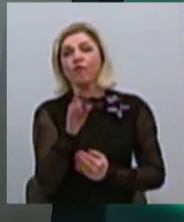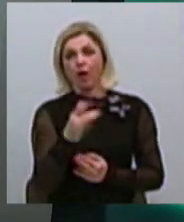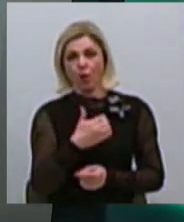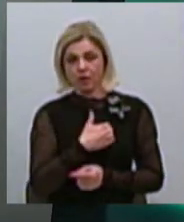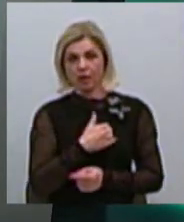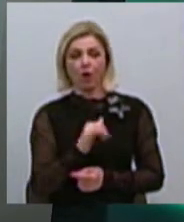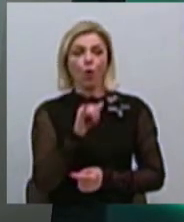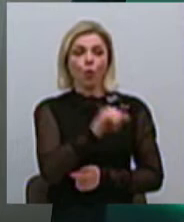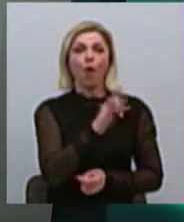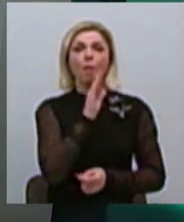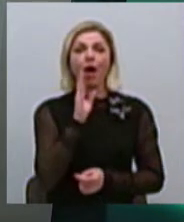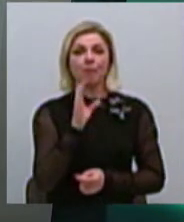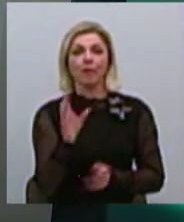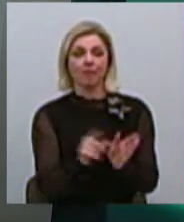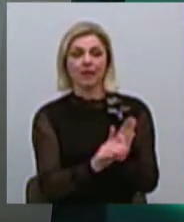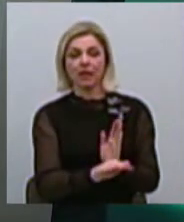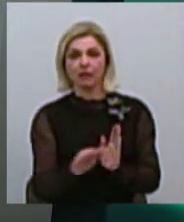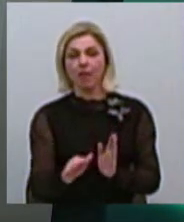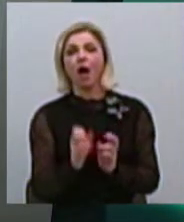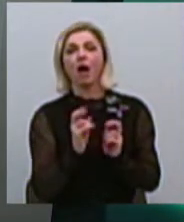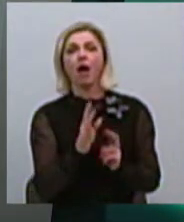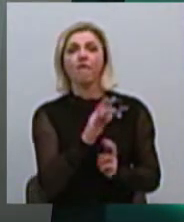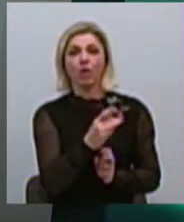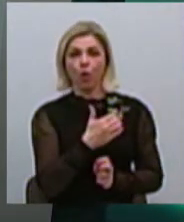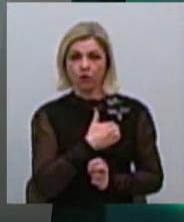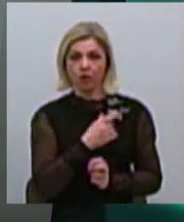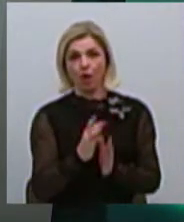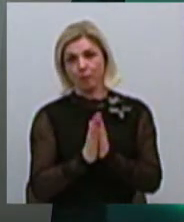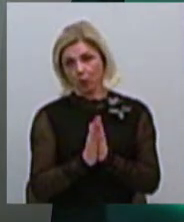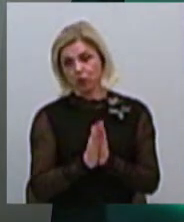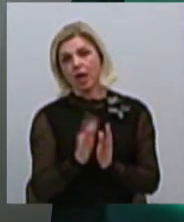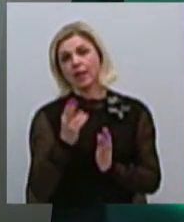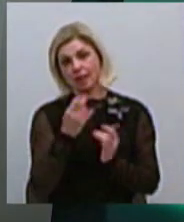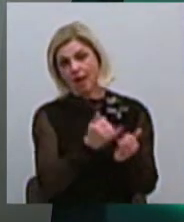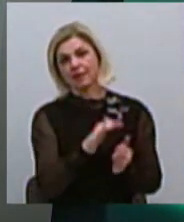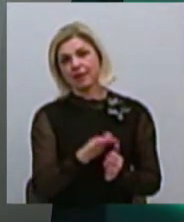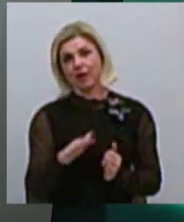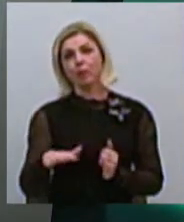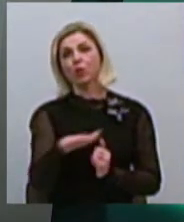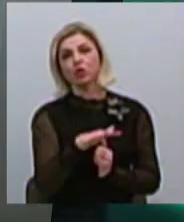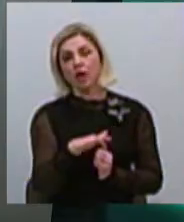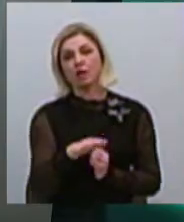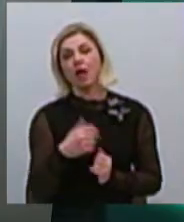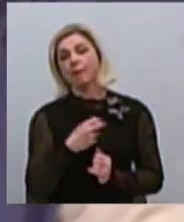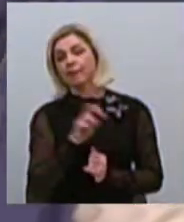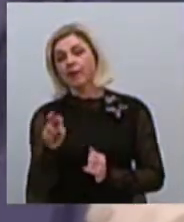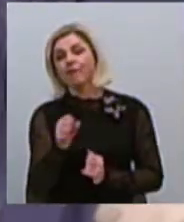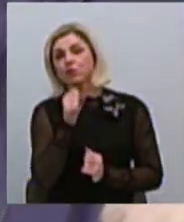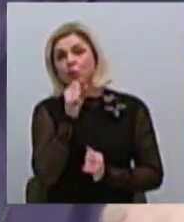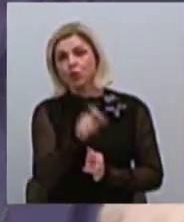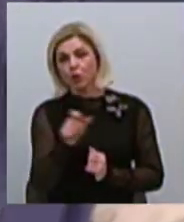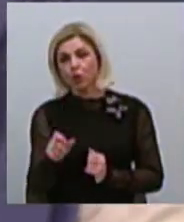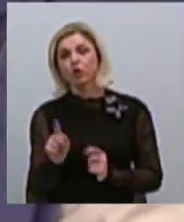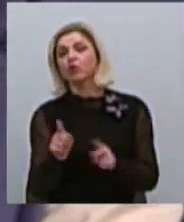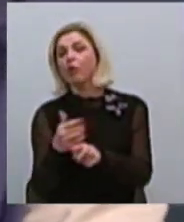хочете? Мі кажуть, можна для дітей площадочку? Я кажу, окей. Подхожу к взрослым людям, а ви що хочете? А ми хочемо також, як і ви,